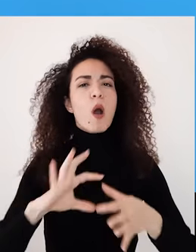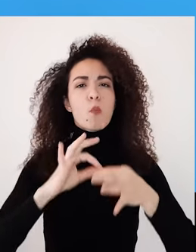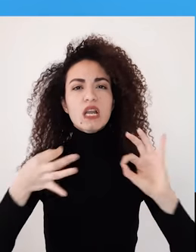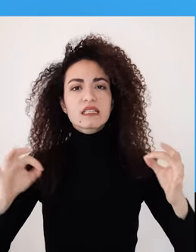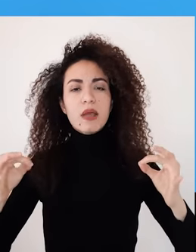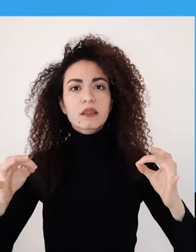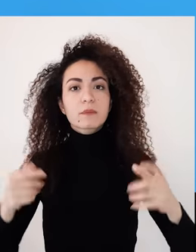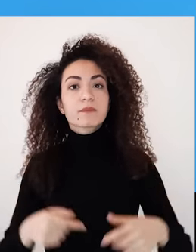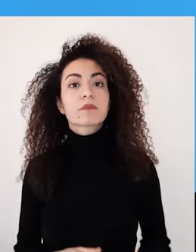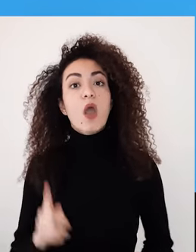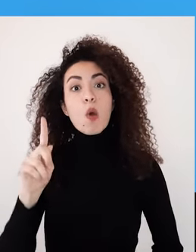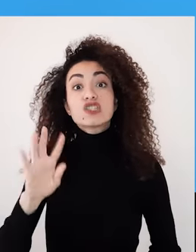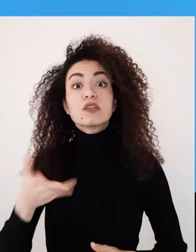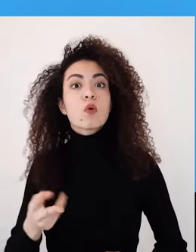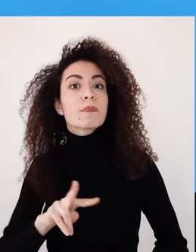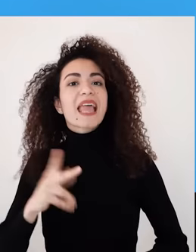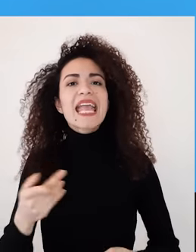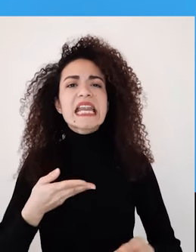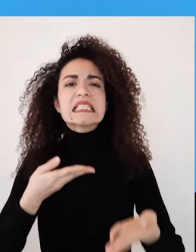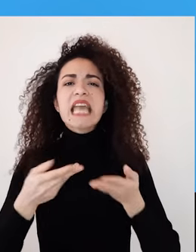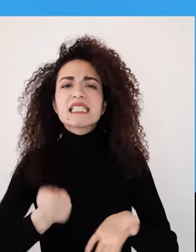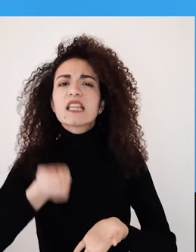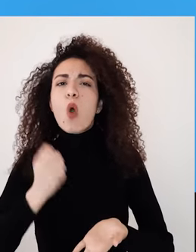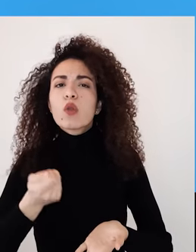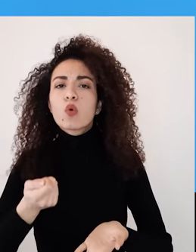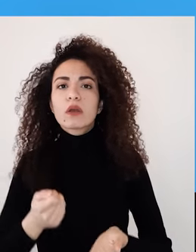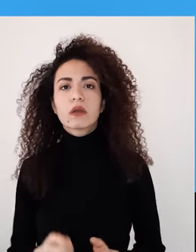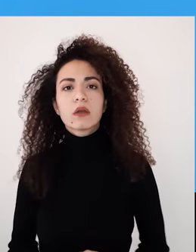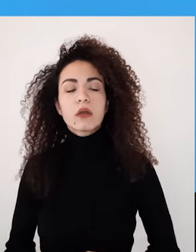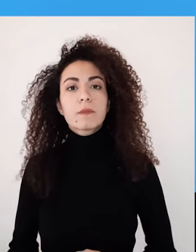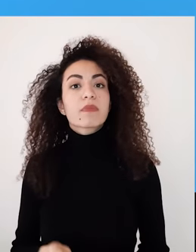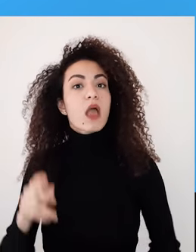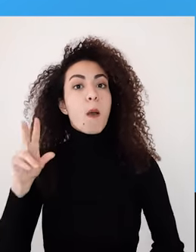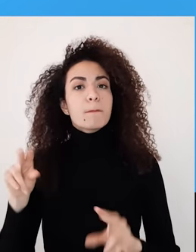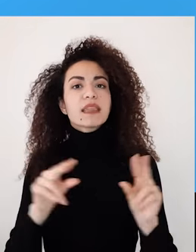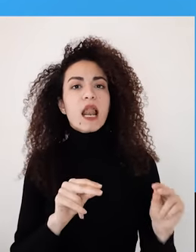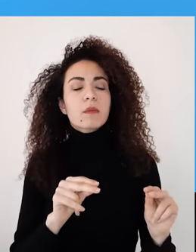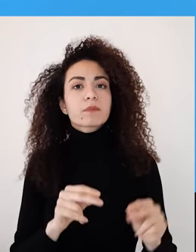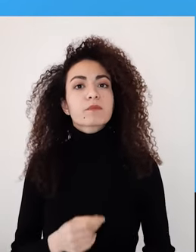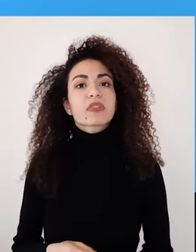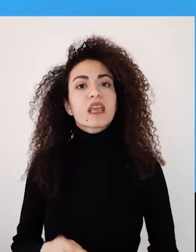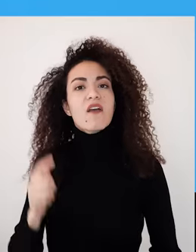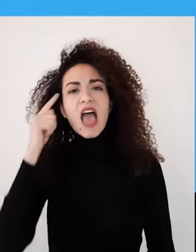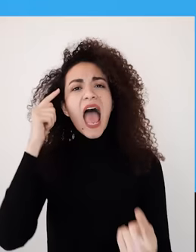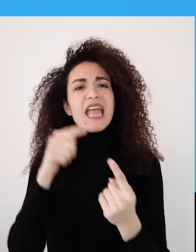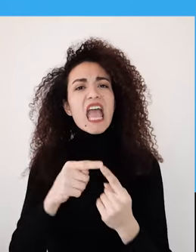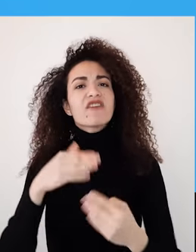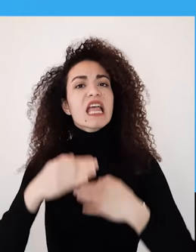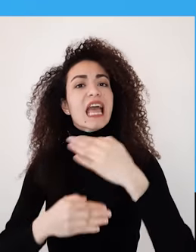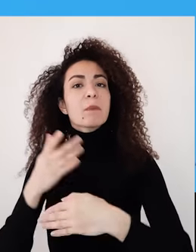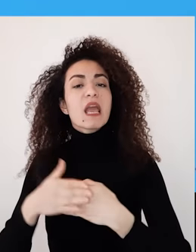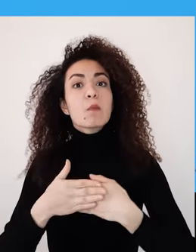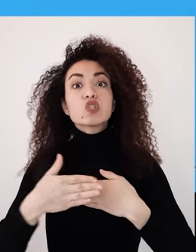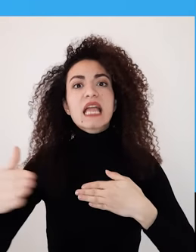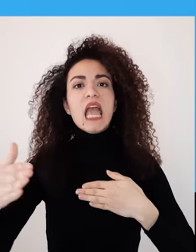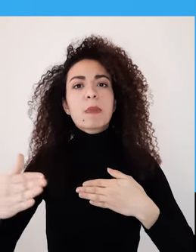تغيير في سياسات معينة مثلاً أهداف الإنمائية للألفية اللي بتشمل الأشخاص ذوي الإعاقة بعد مناصرة